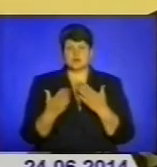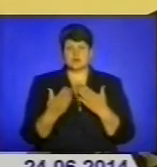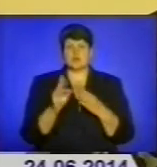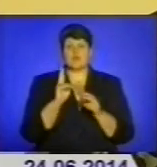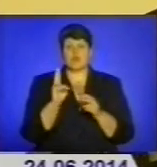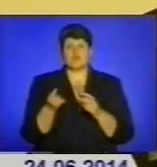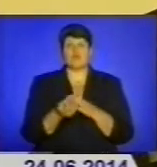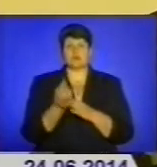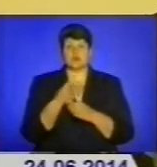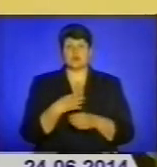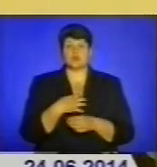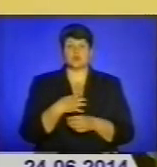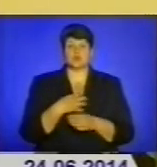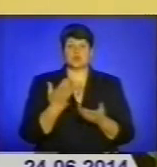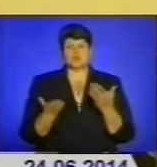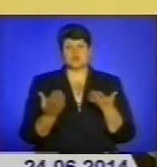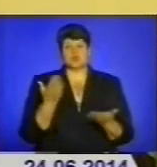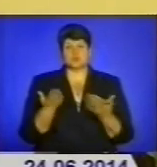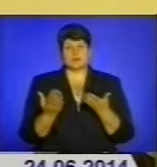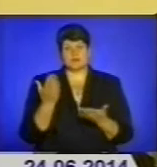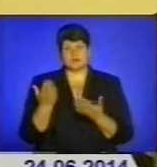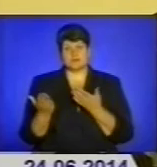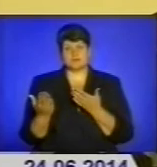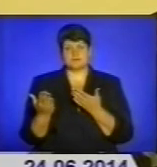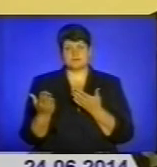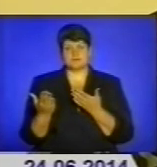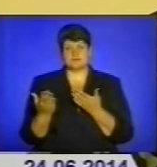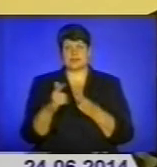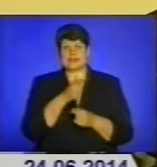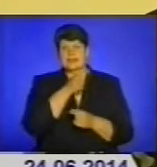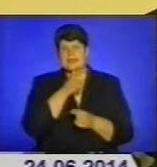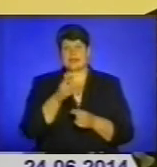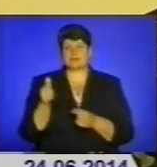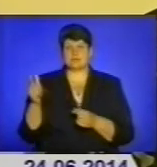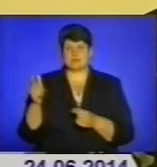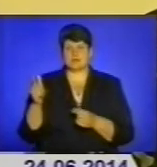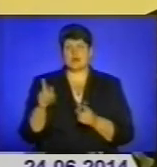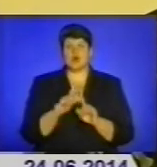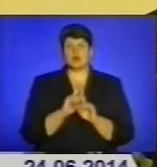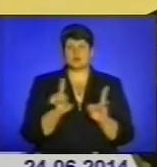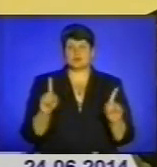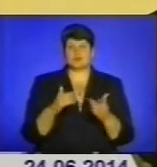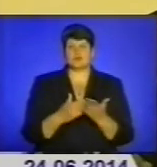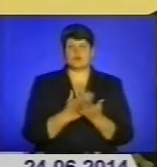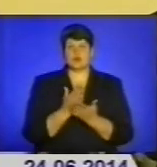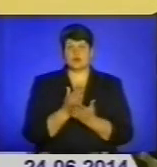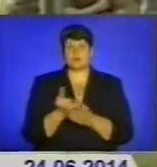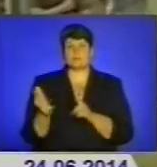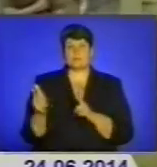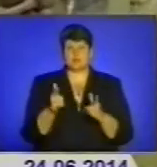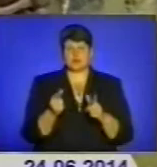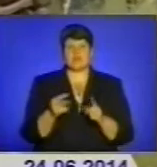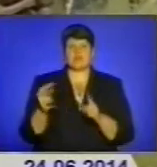якісь сумніви щодо термінів, а особливо якості бойової підготовки, щодо